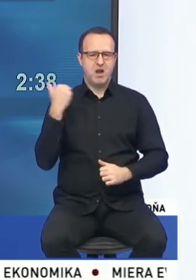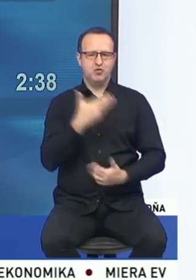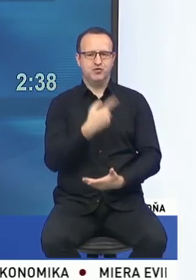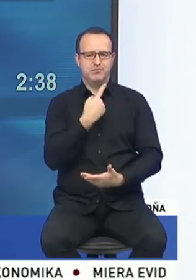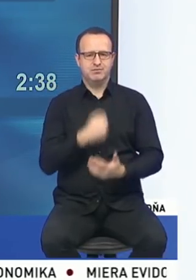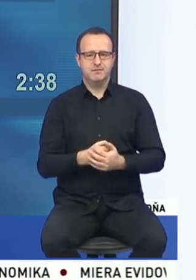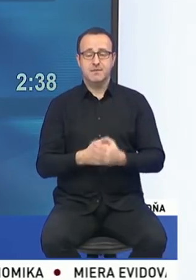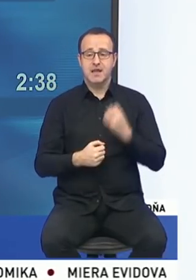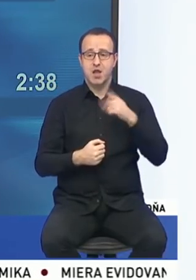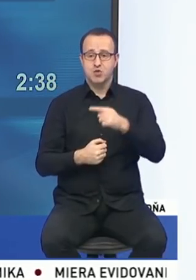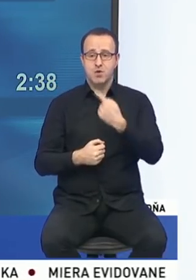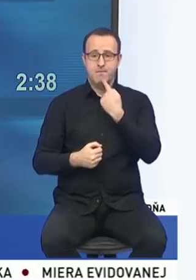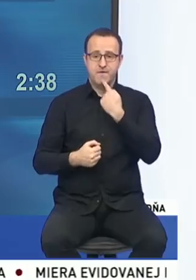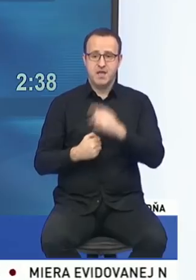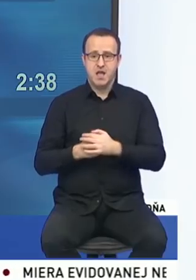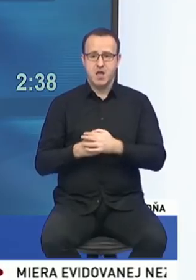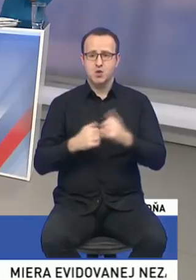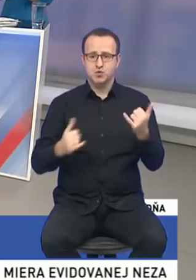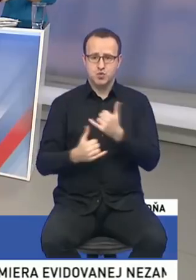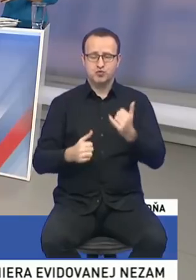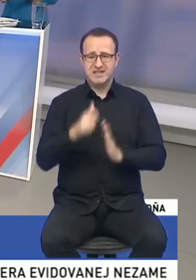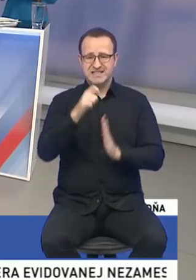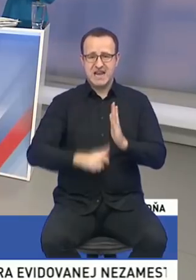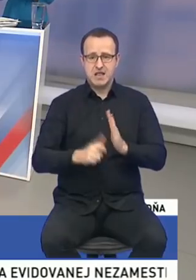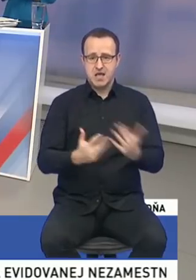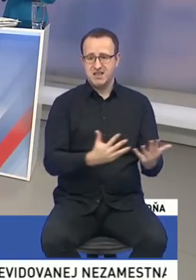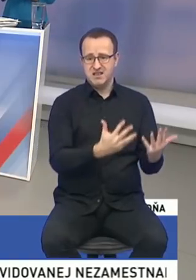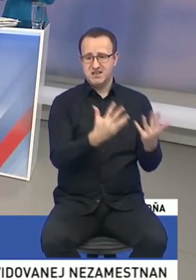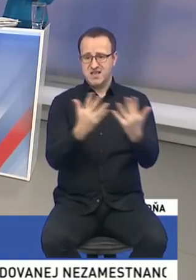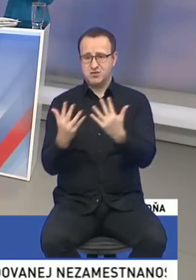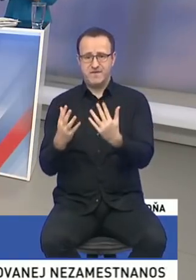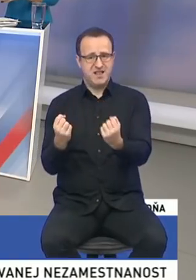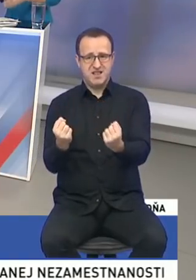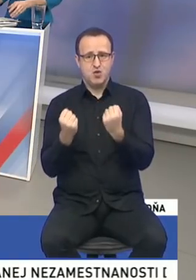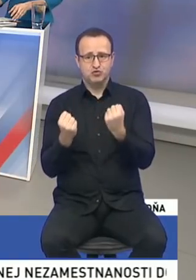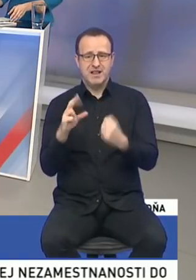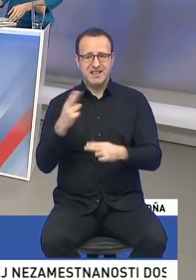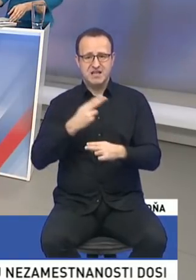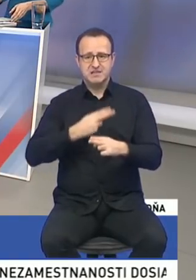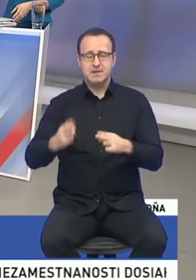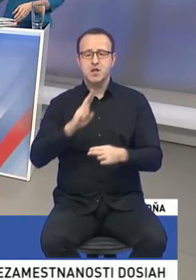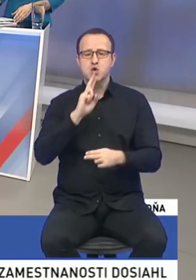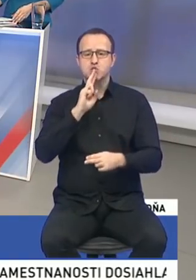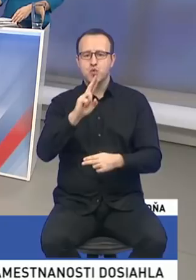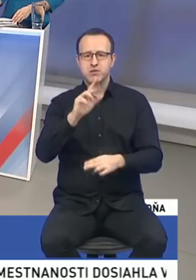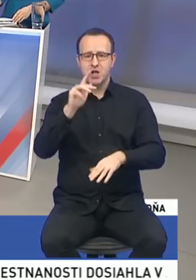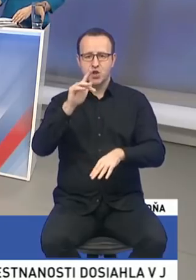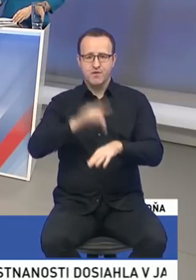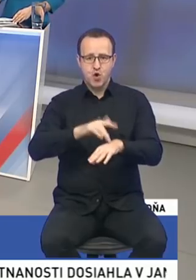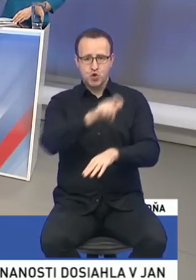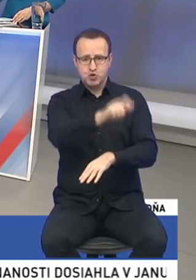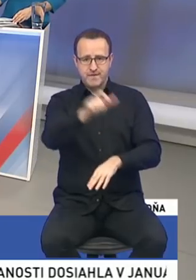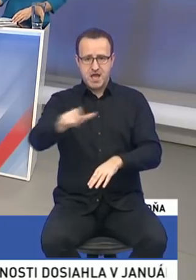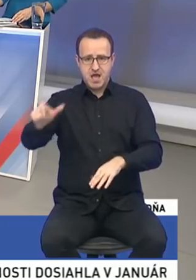keď to povie naozaj strana, ktorá 10 rokov nedodržala alebo nenaplnila slup dôchodcom a